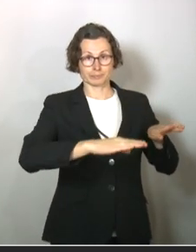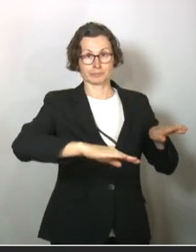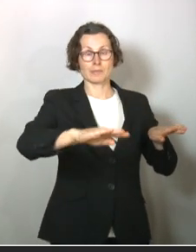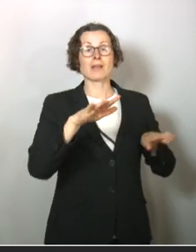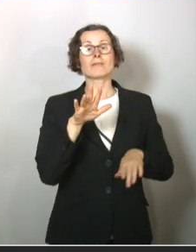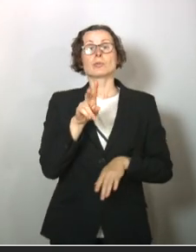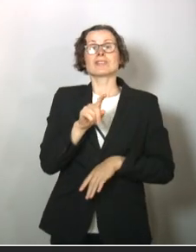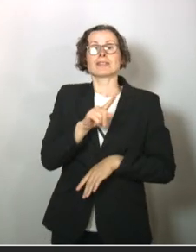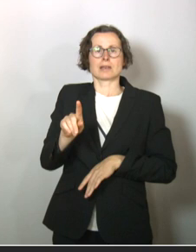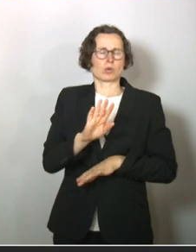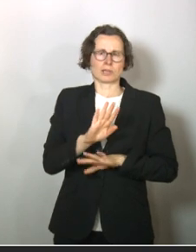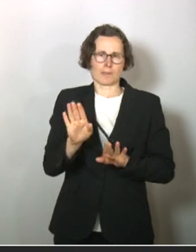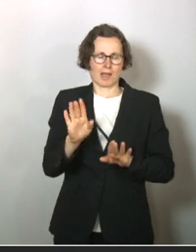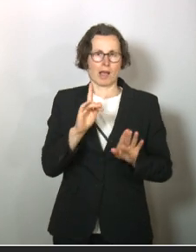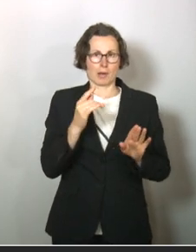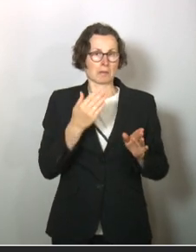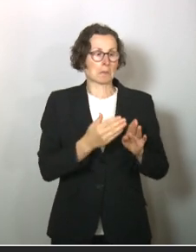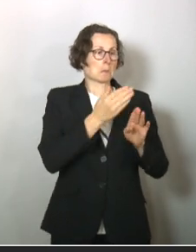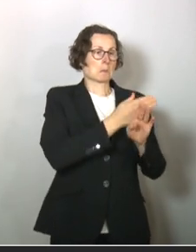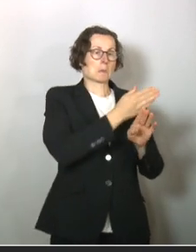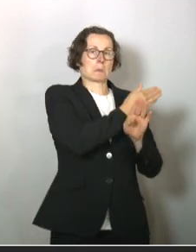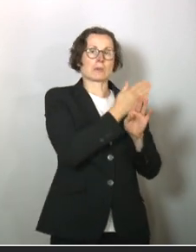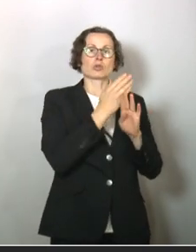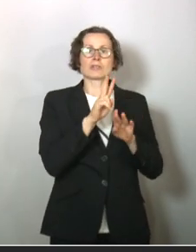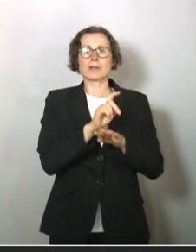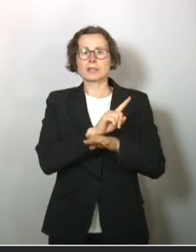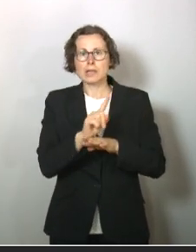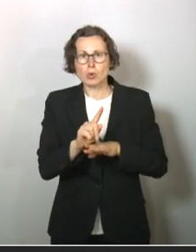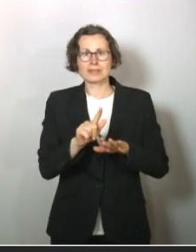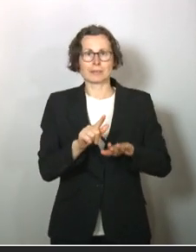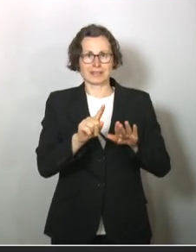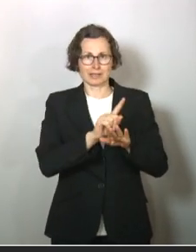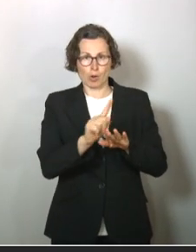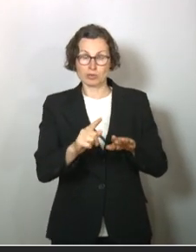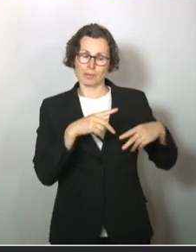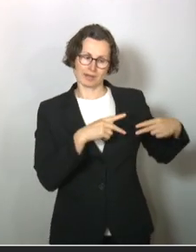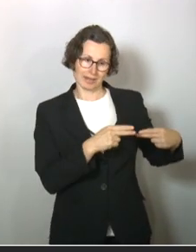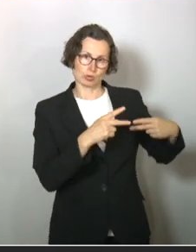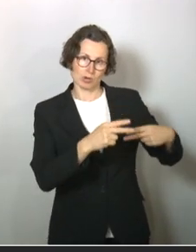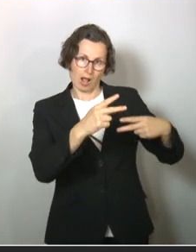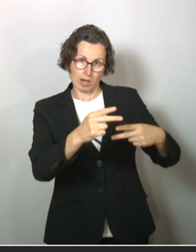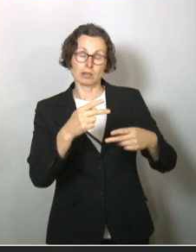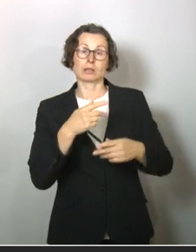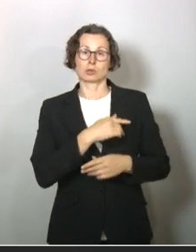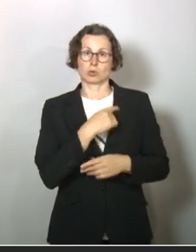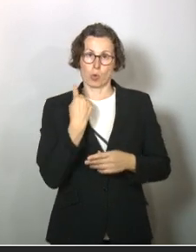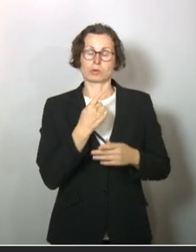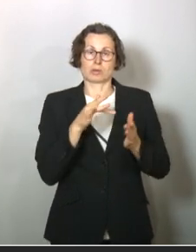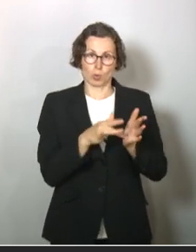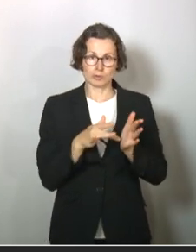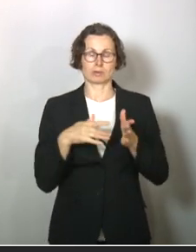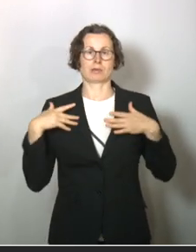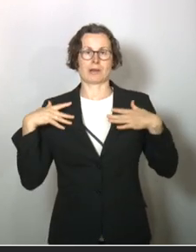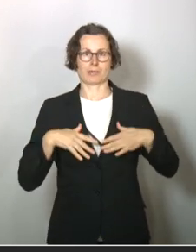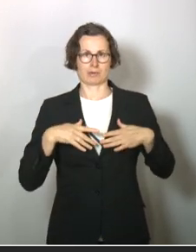ist eine einsame Spitze gewesen, aber wir hatten 20.000, 17.000, 16.000 und so saisonale Influenza. In Deutschland im Jahr